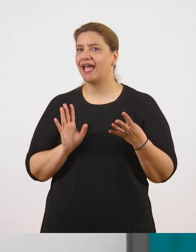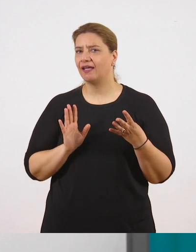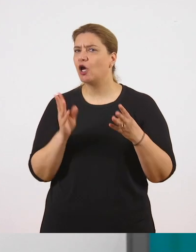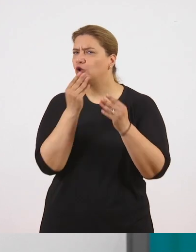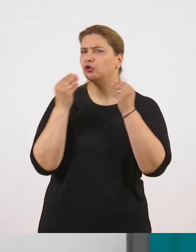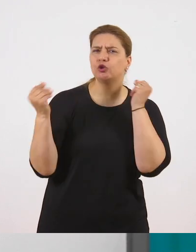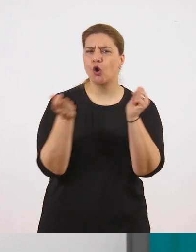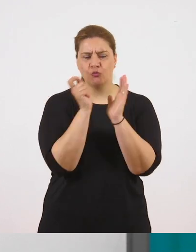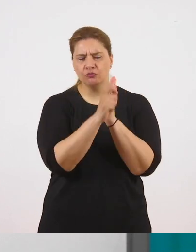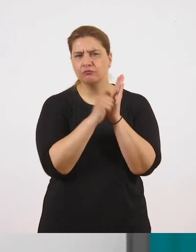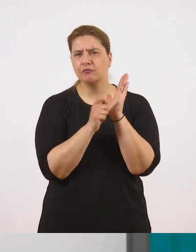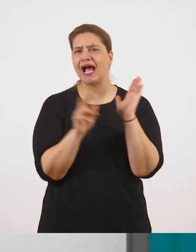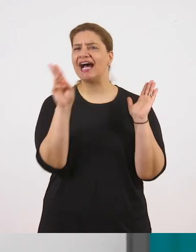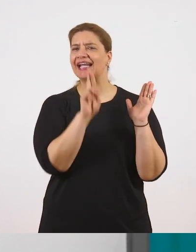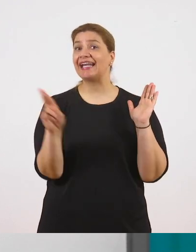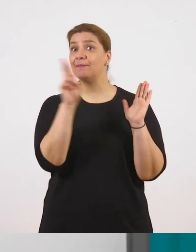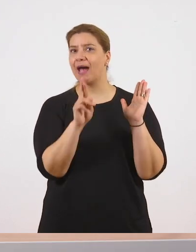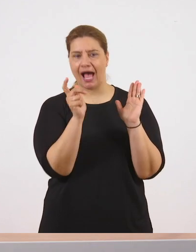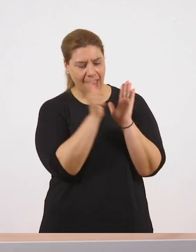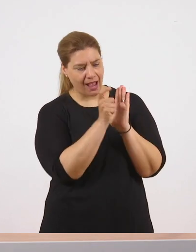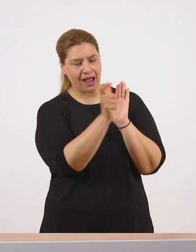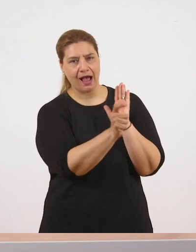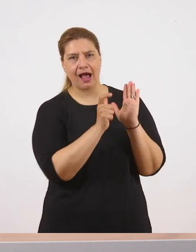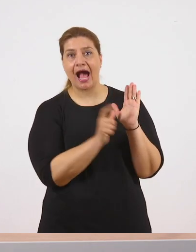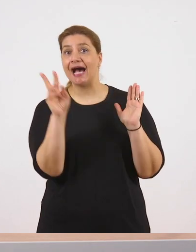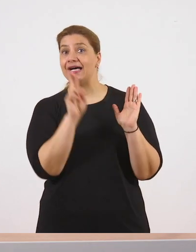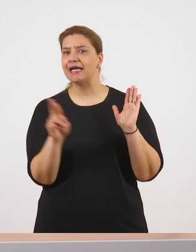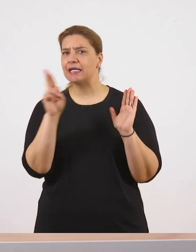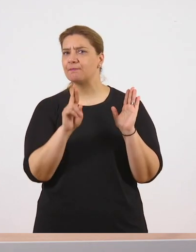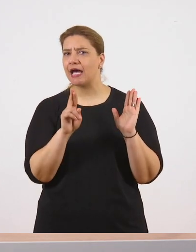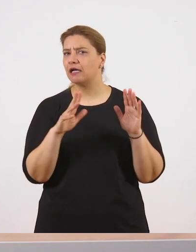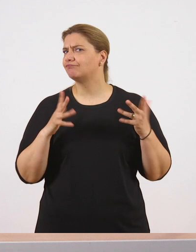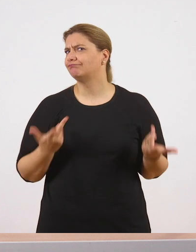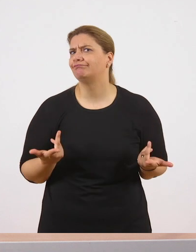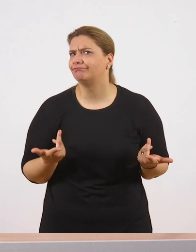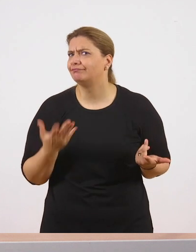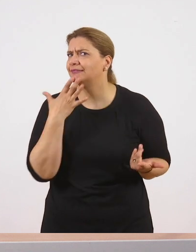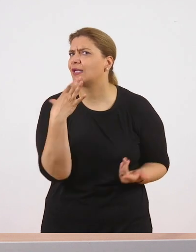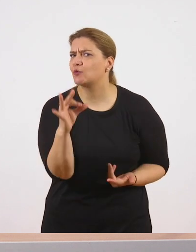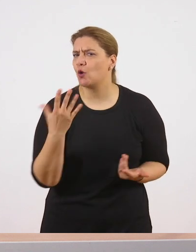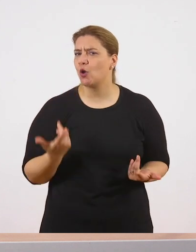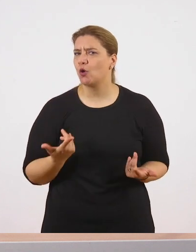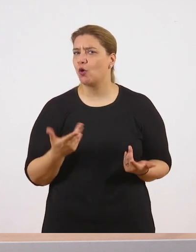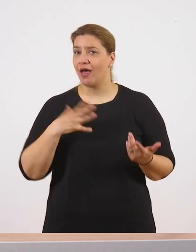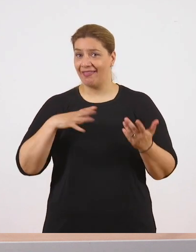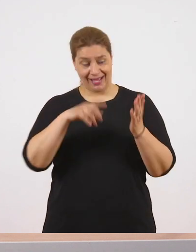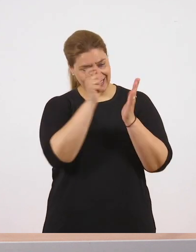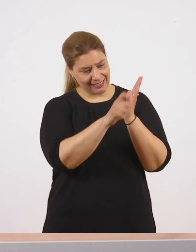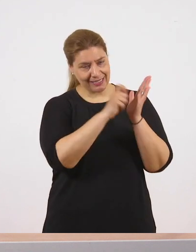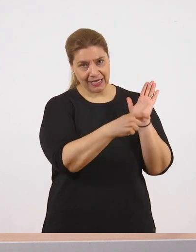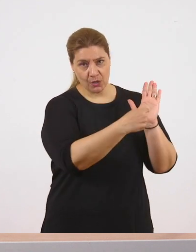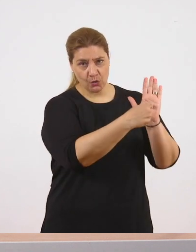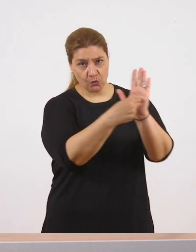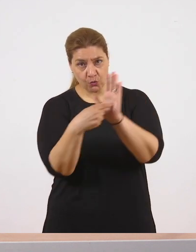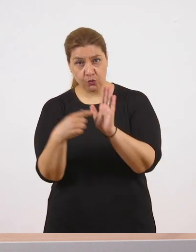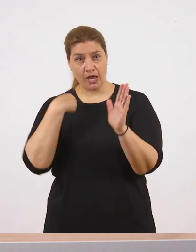ρήματα. Γιατί μας αφήνει να καταλάβουμε τον χαρακτήρα